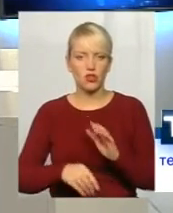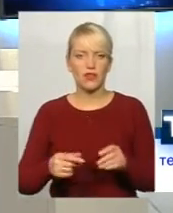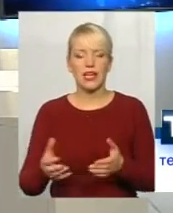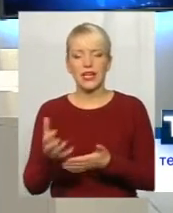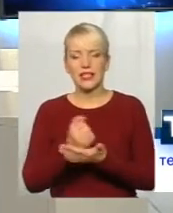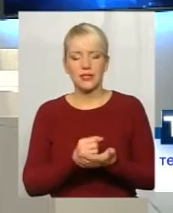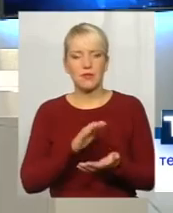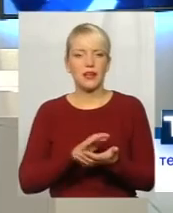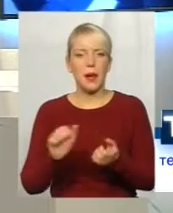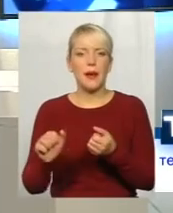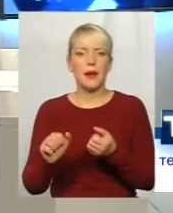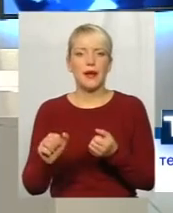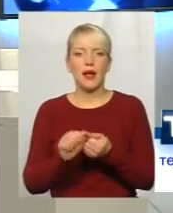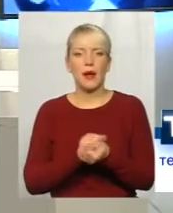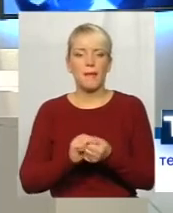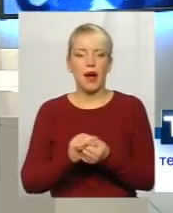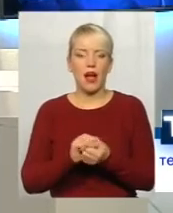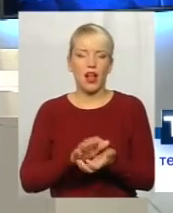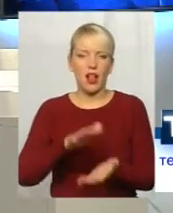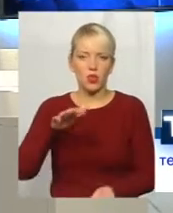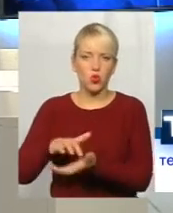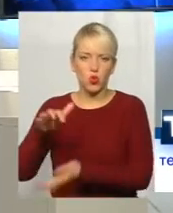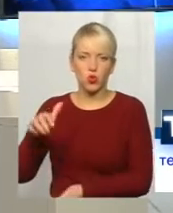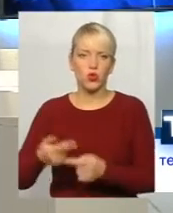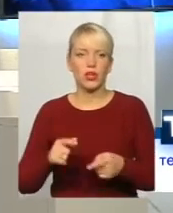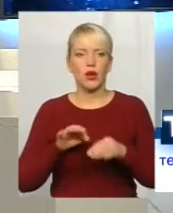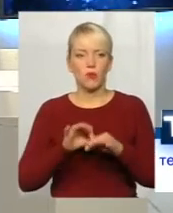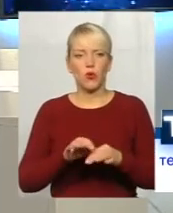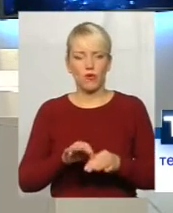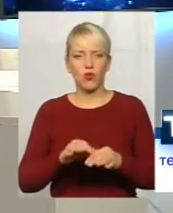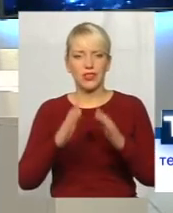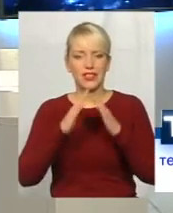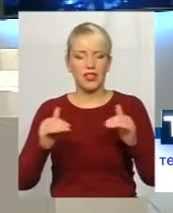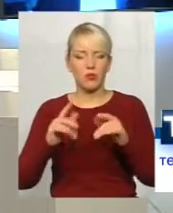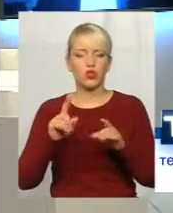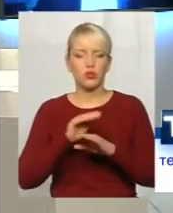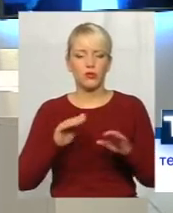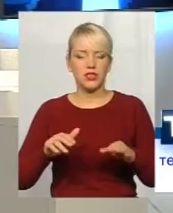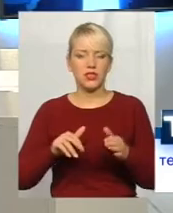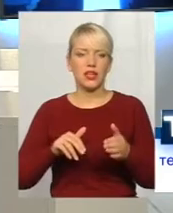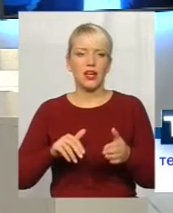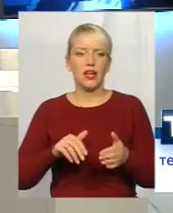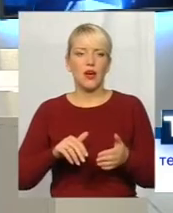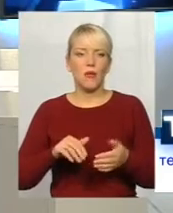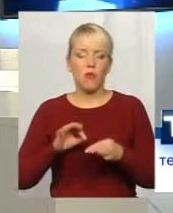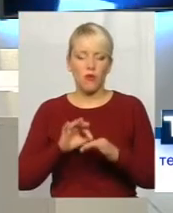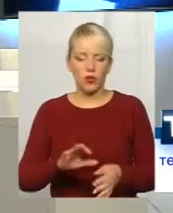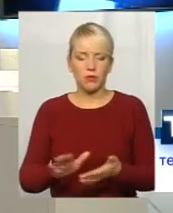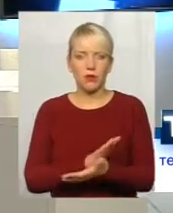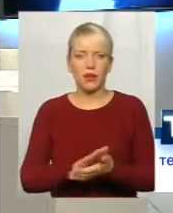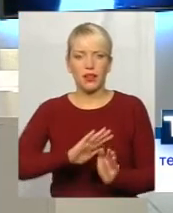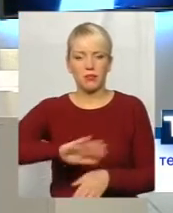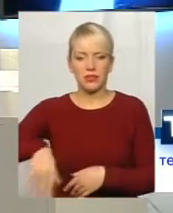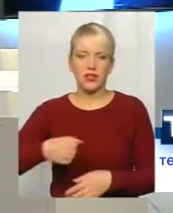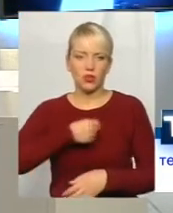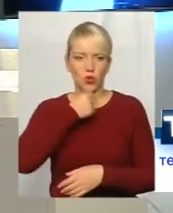макалатури, проводити табори для того, щоб люди виходили, діти виходили, прибирали після дорослих. Ви знаєте, що ми там